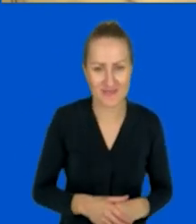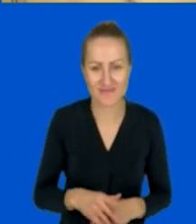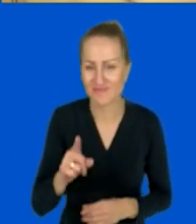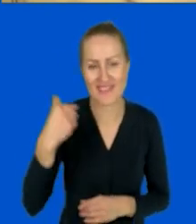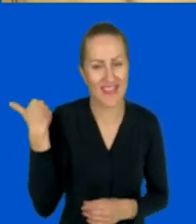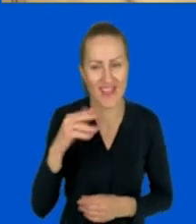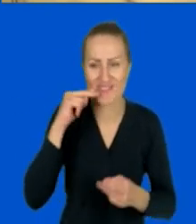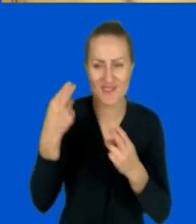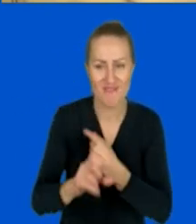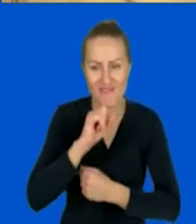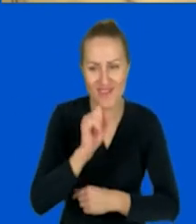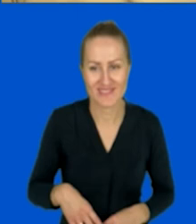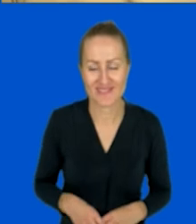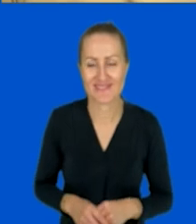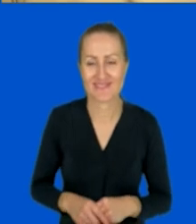będą odpowiadać.